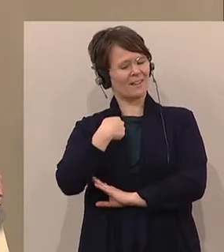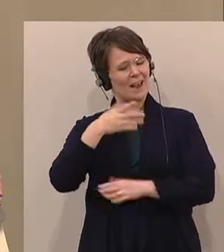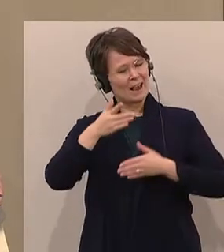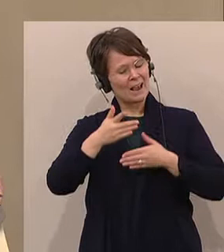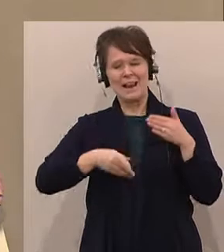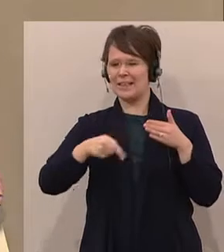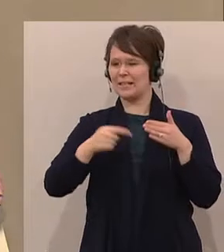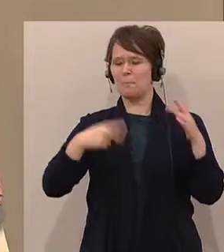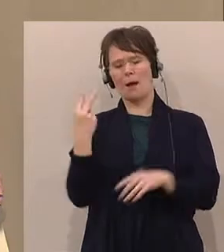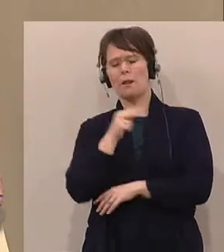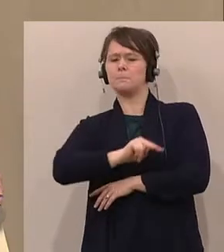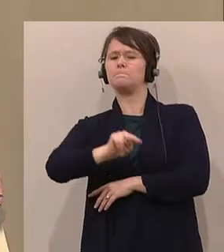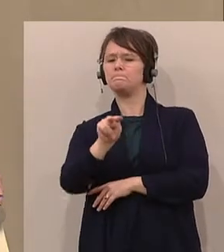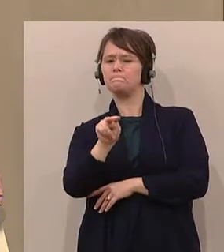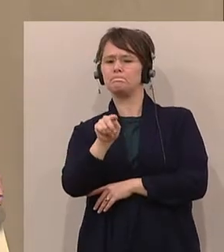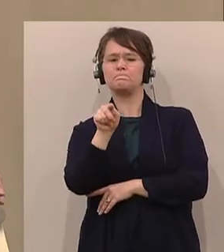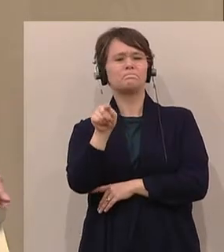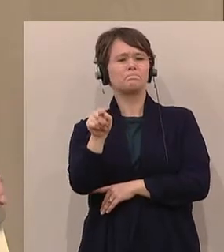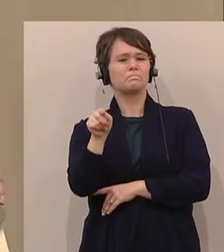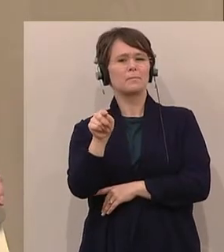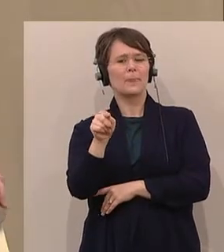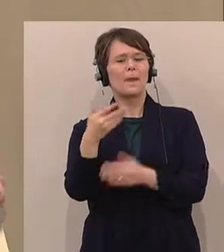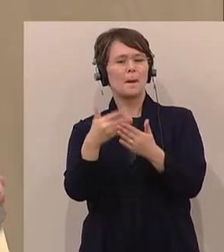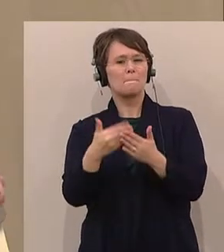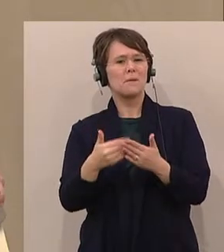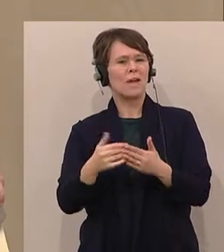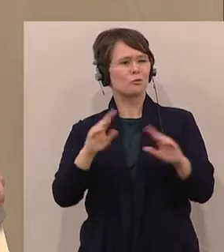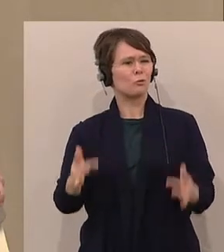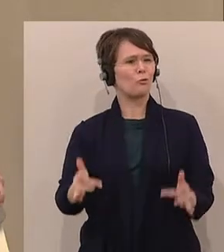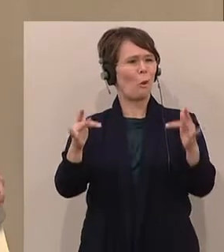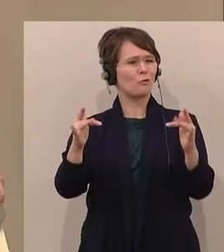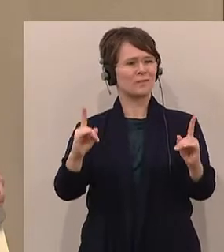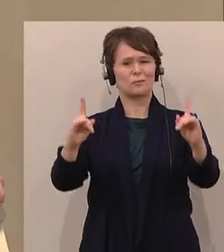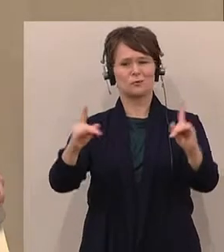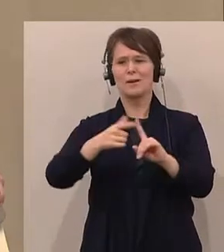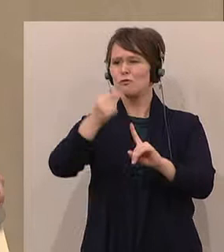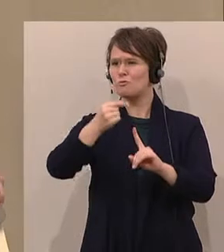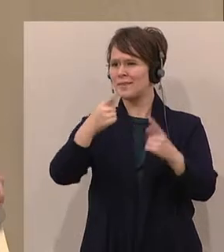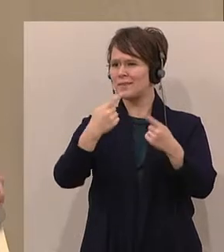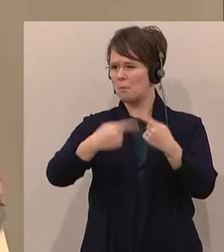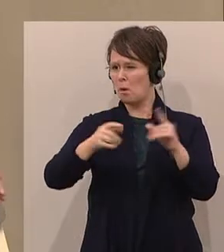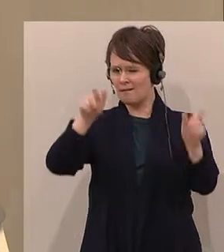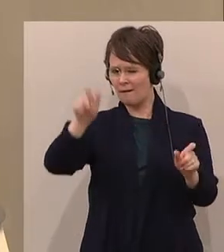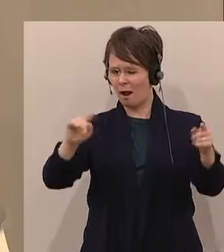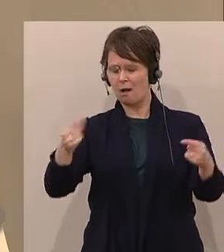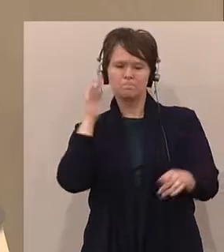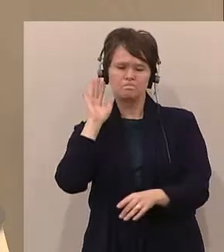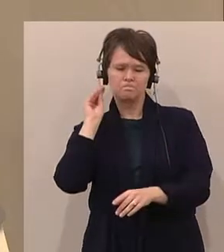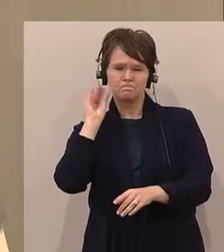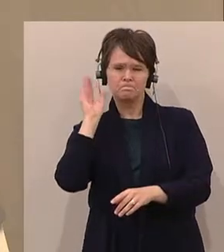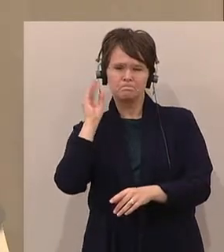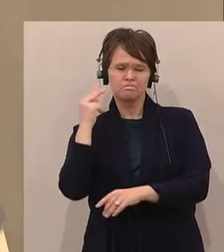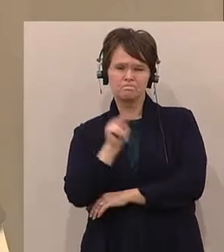Bewertung der Konfrontation der Spitzenpolitiker für die Wahl anhören wollte. Und da ist für die heutige